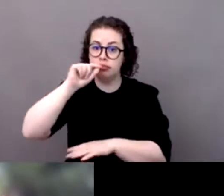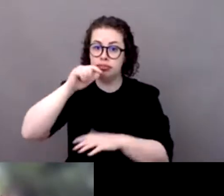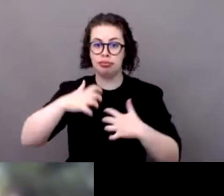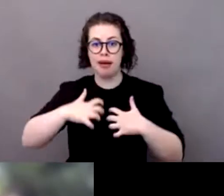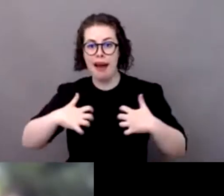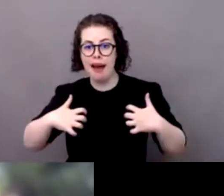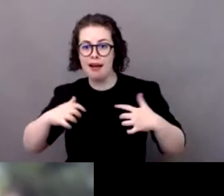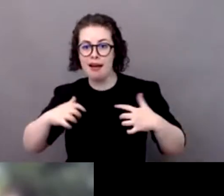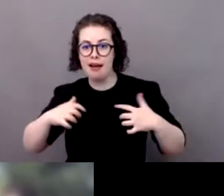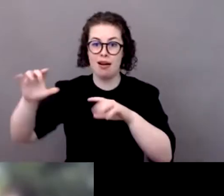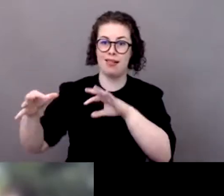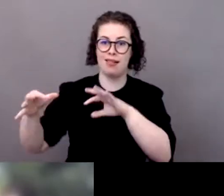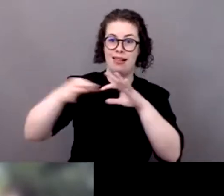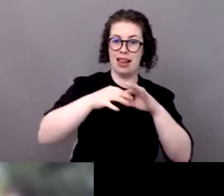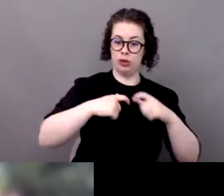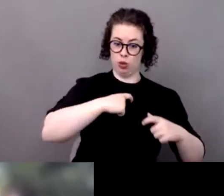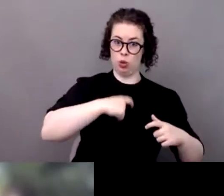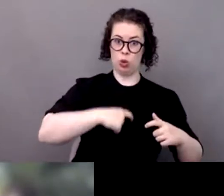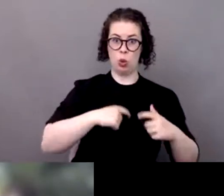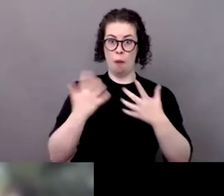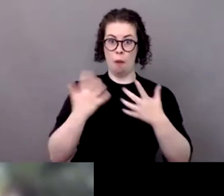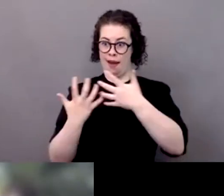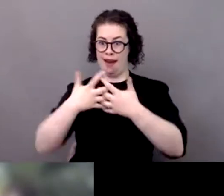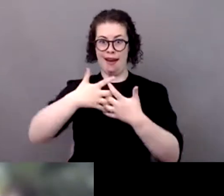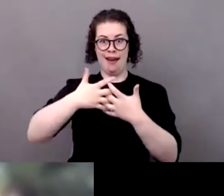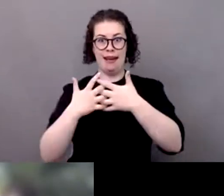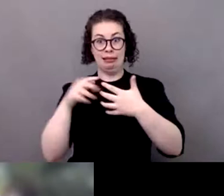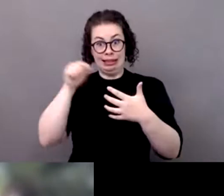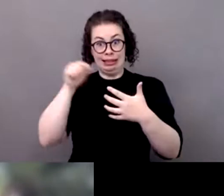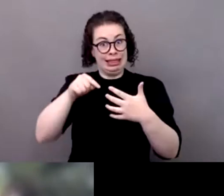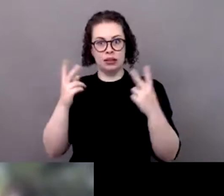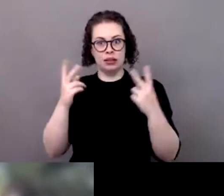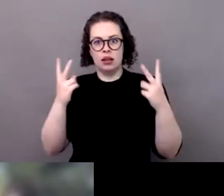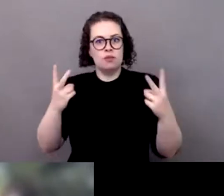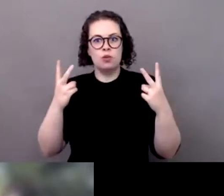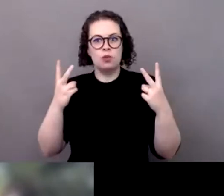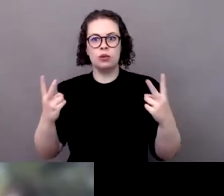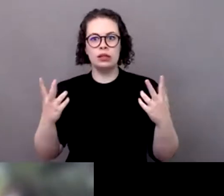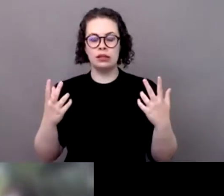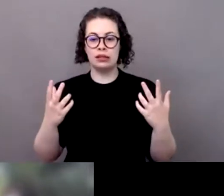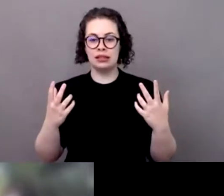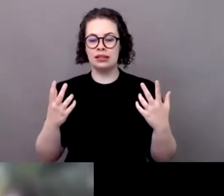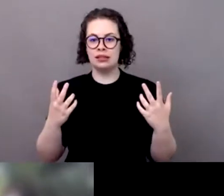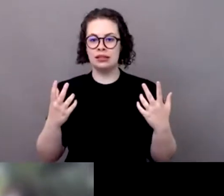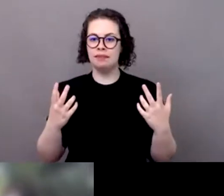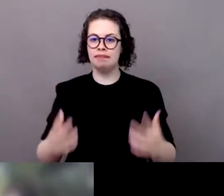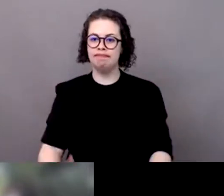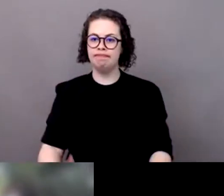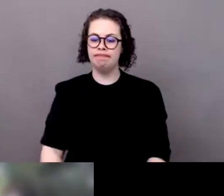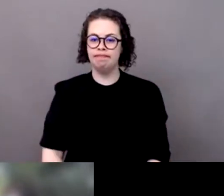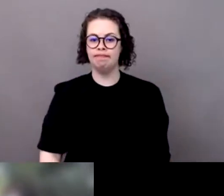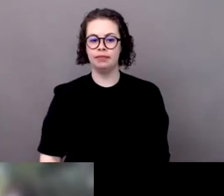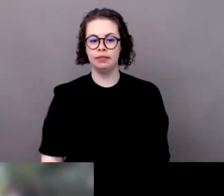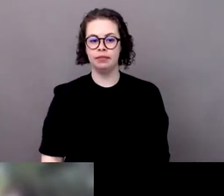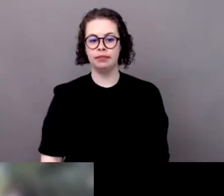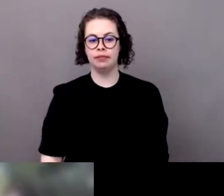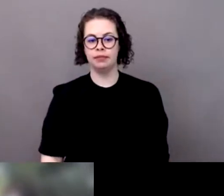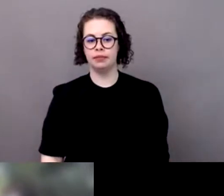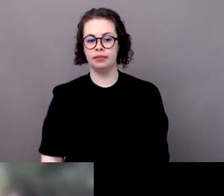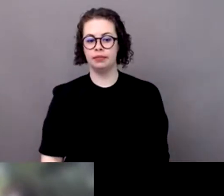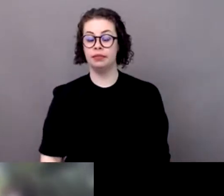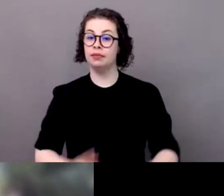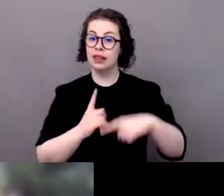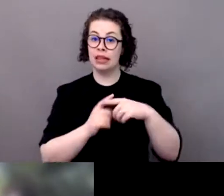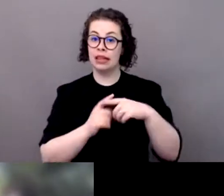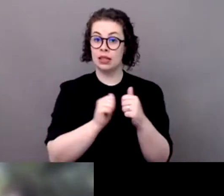parfois le sport est profondément lié à notre impact environnemental à notre environnement et on n'aura pas de pratique